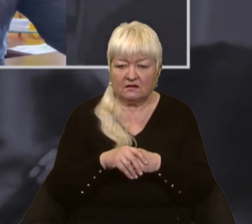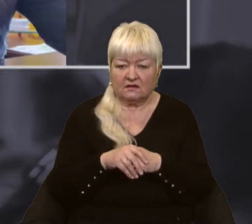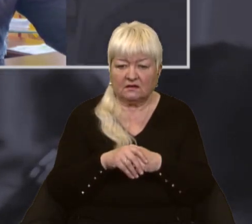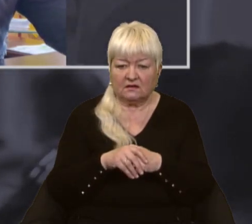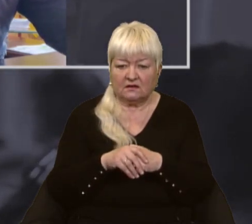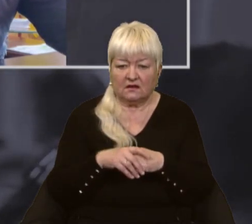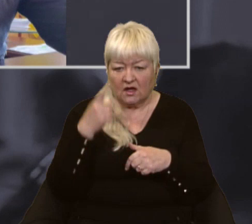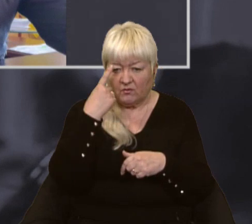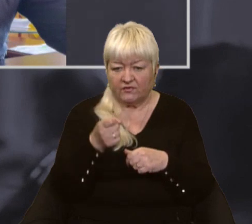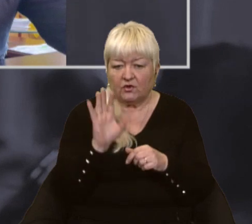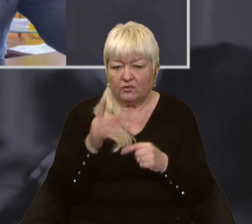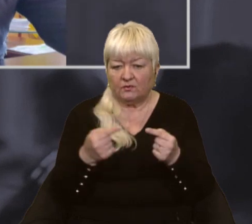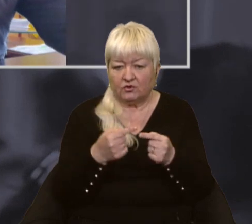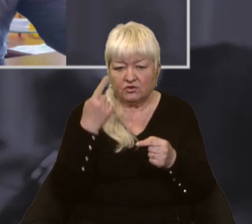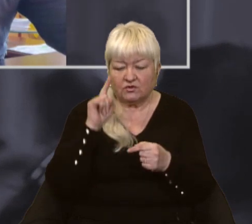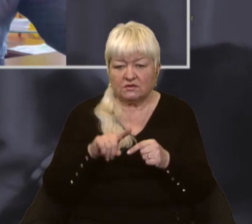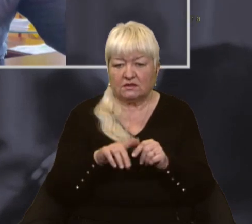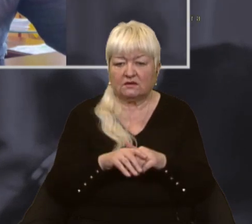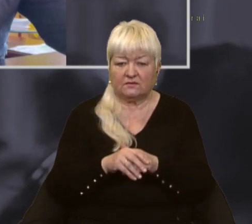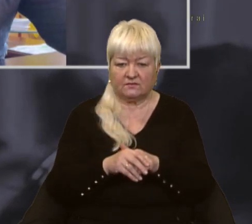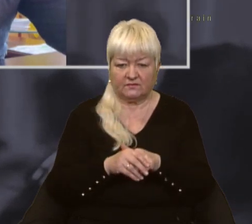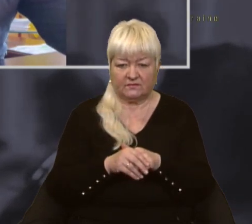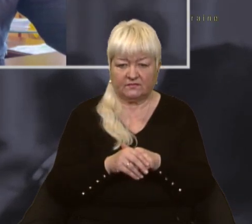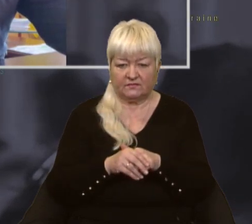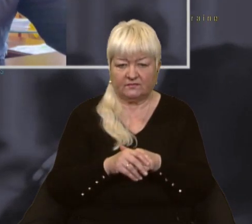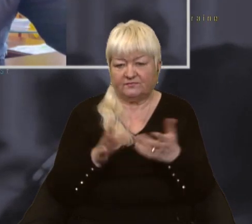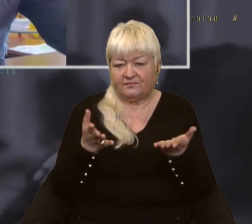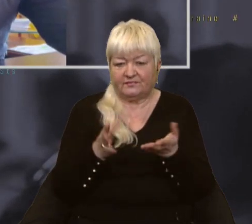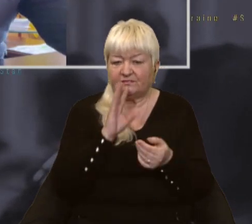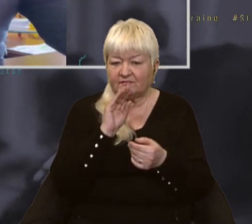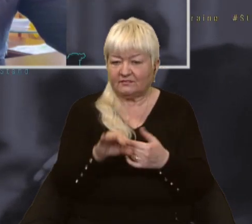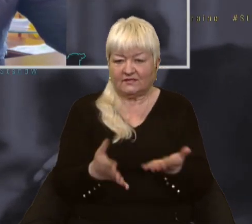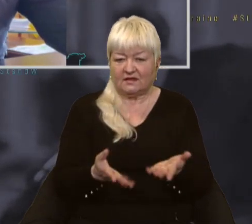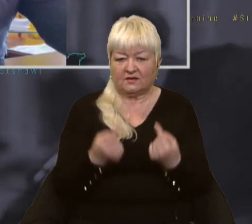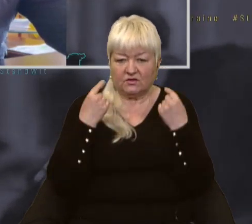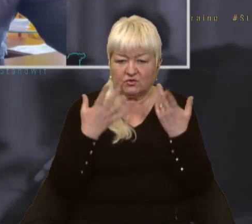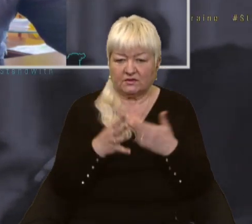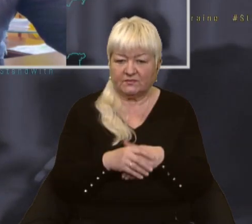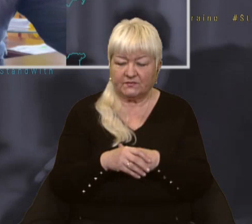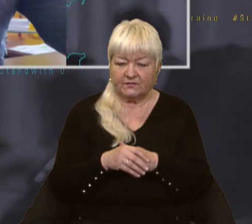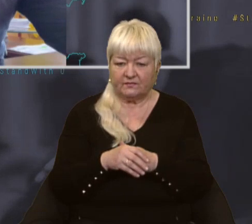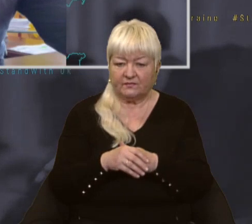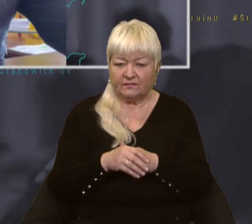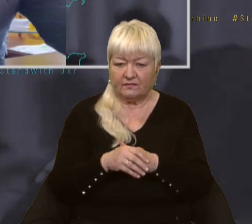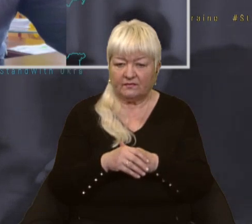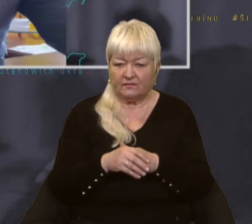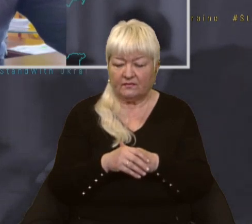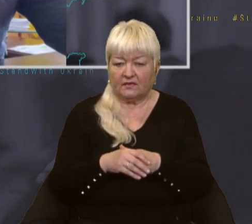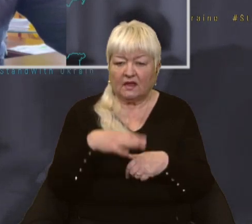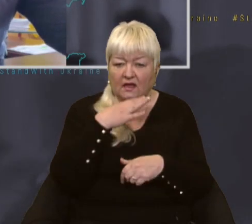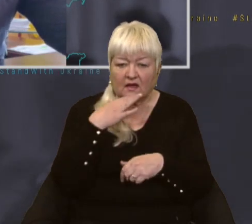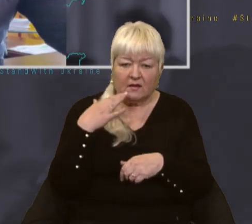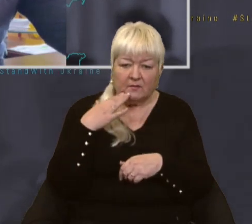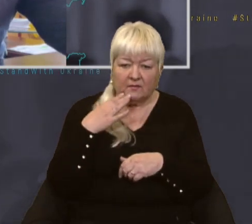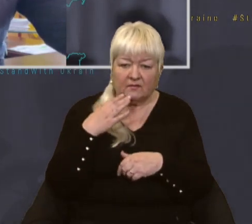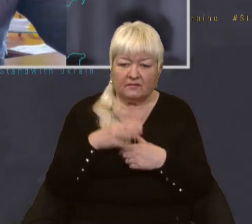уточнювати. Те, що там мінімум вже 3-3 до сотні людей постраждалих. Багато-багато